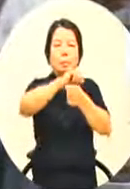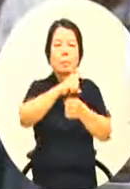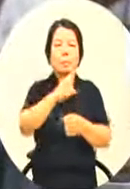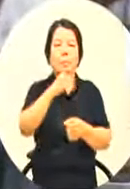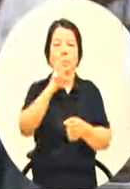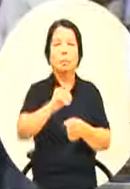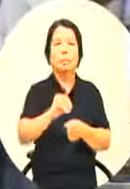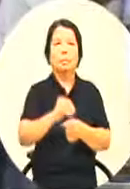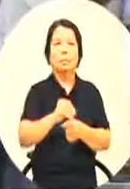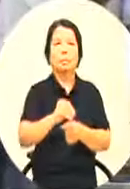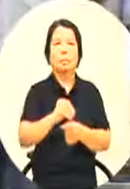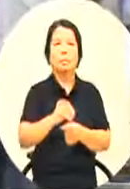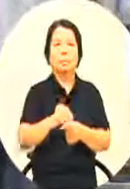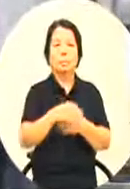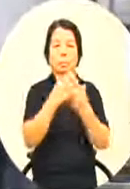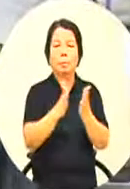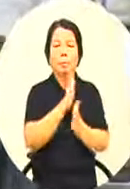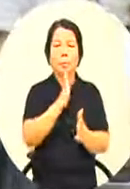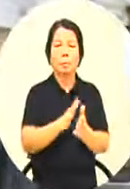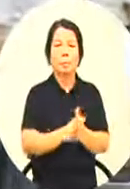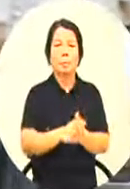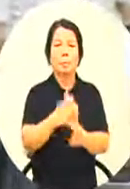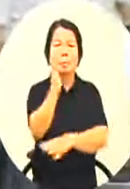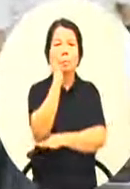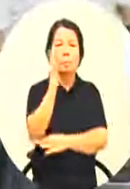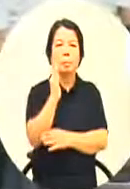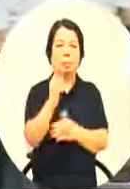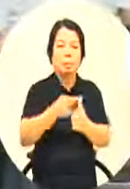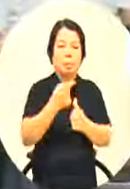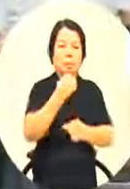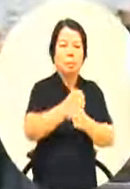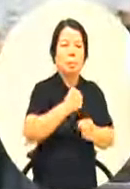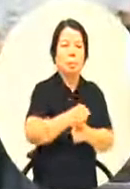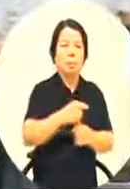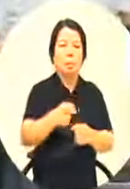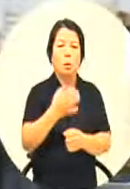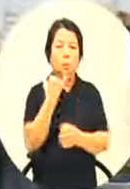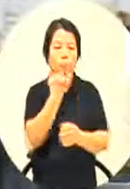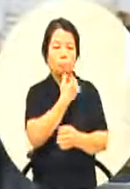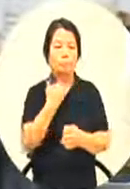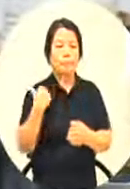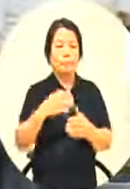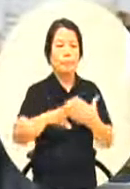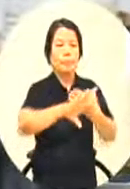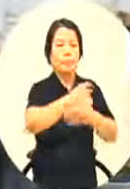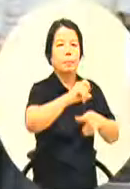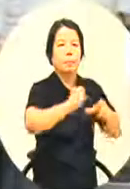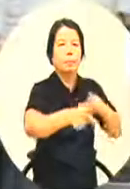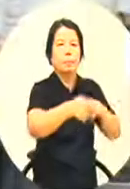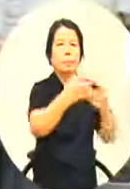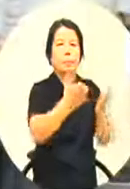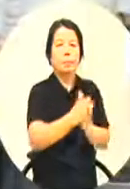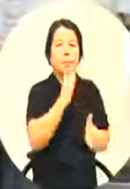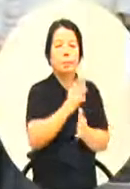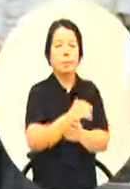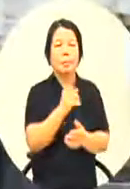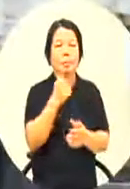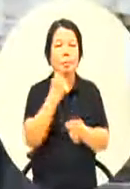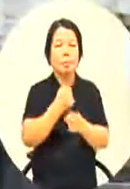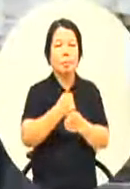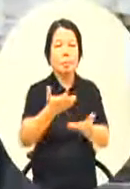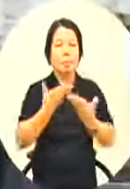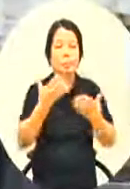民间来做甚至于到时候一开始政府做后来可能有些企业家愿意做三生他买就万一他如果